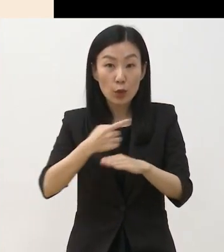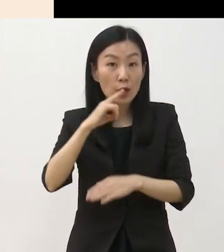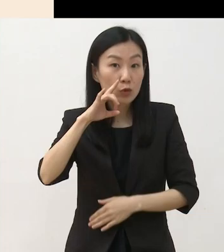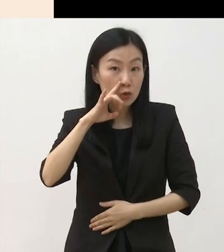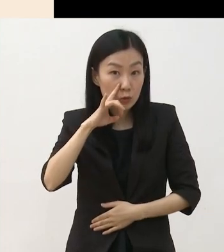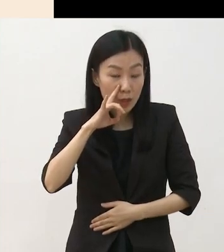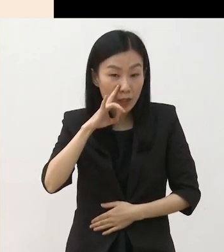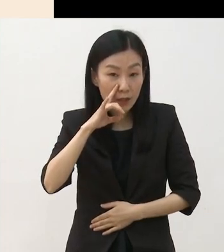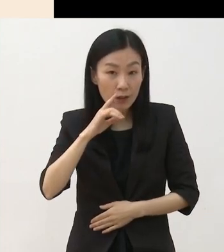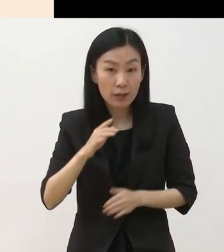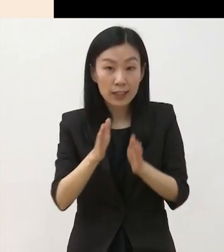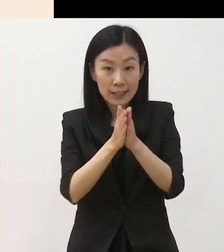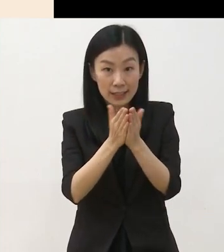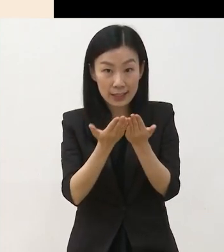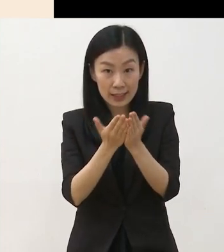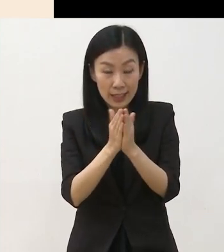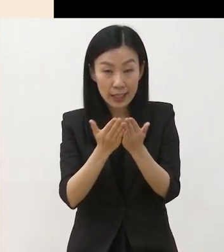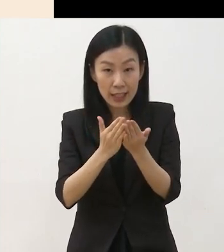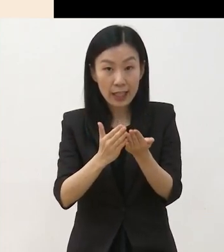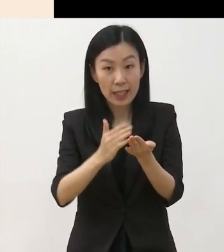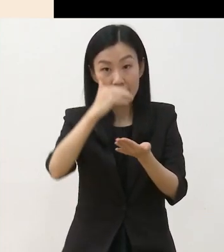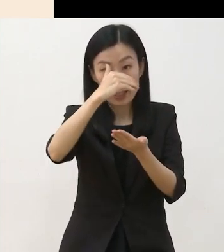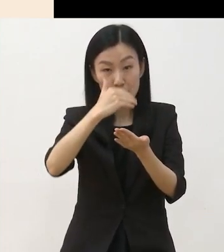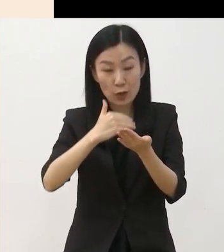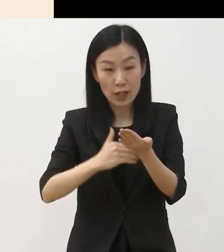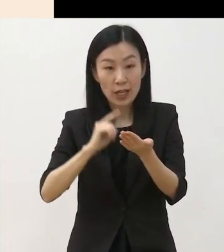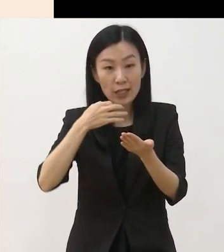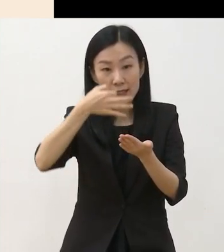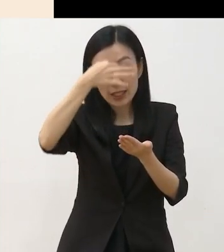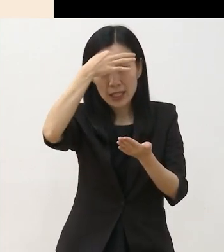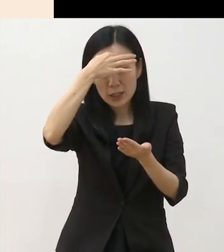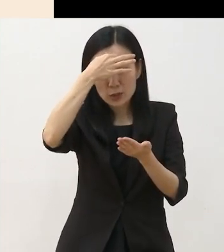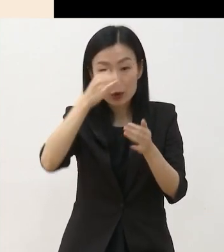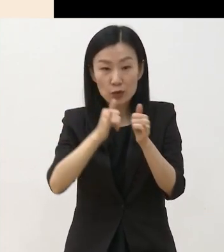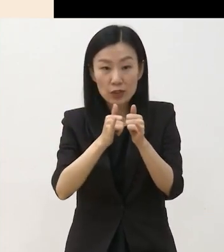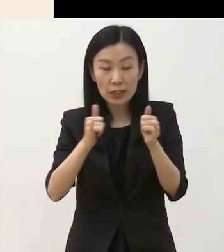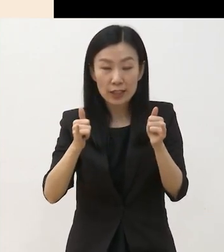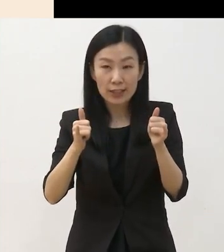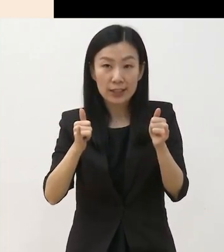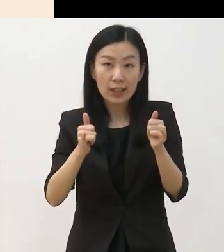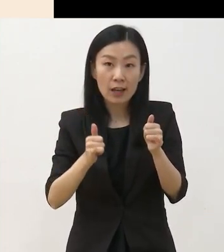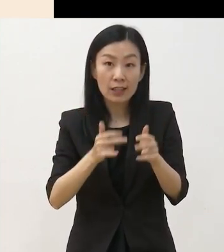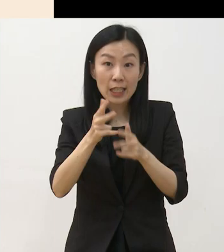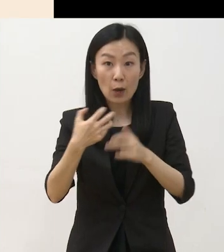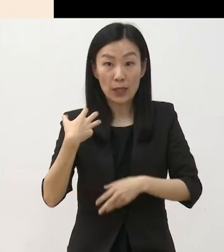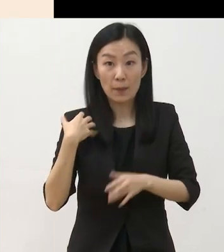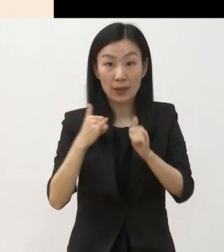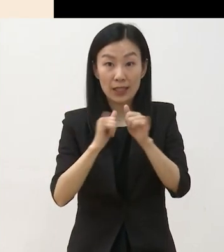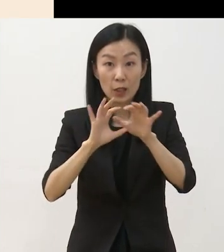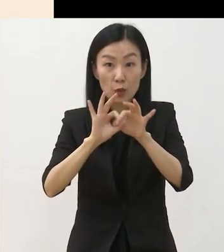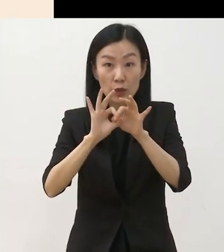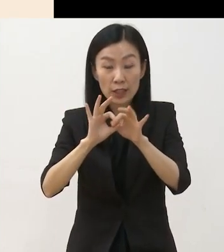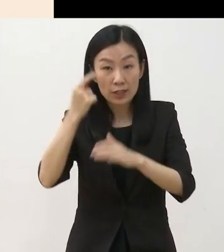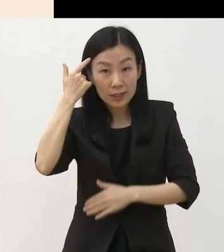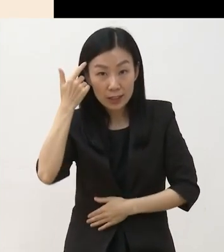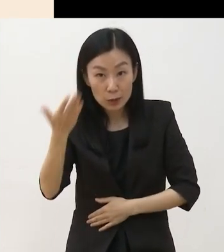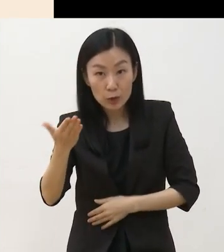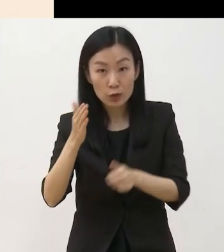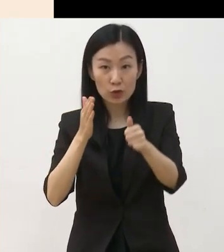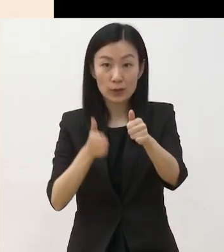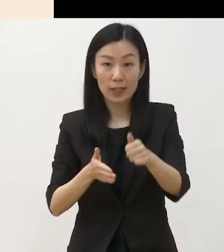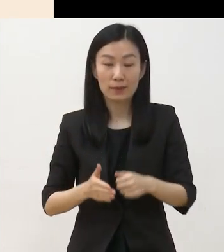별도 설명 자료에 적시된 예술위 사업 담당자를 통해서 문의하여 주시기 바랍니다